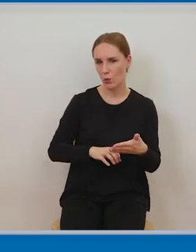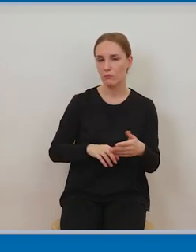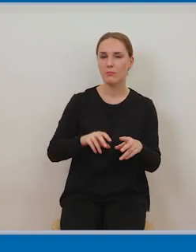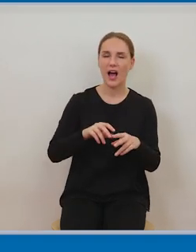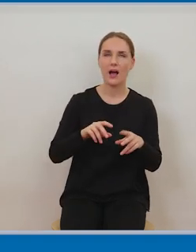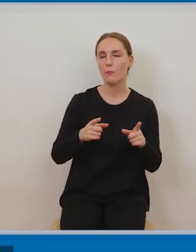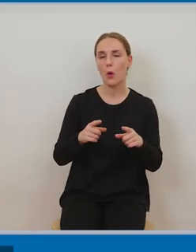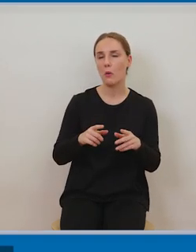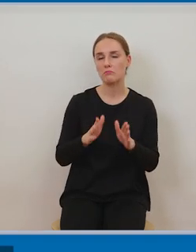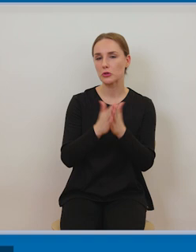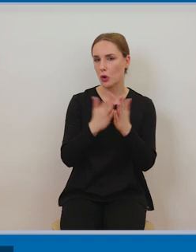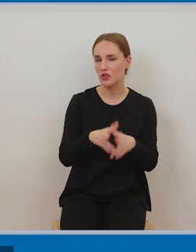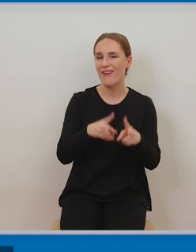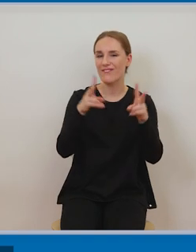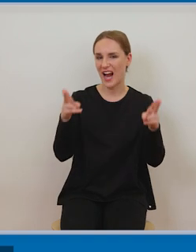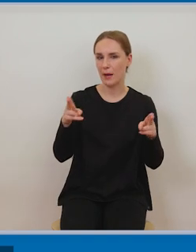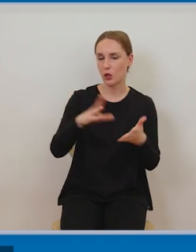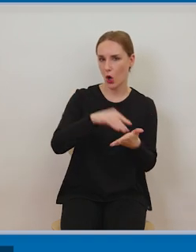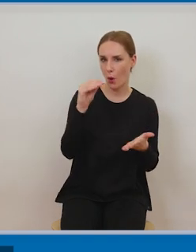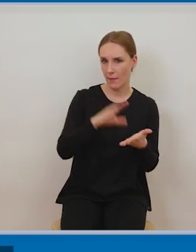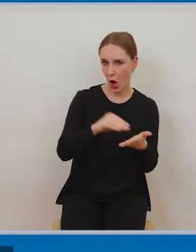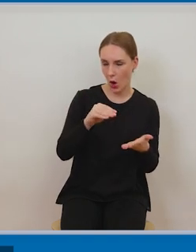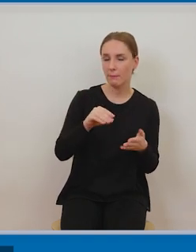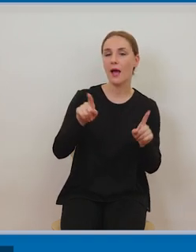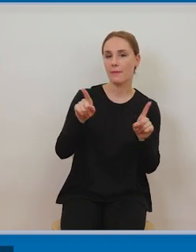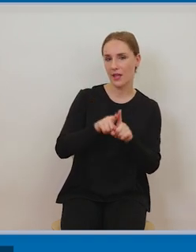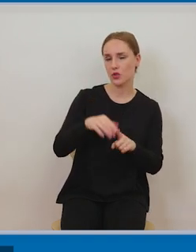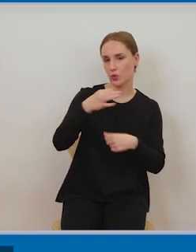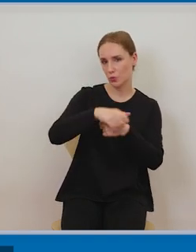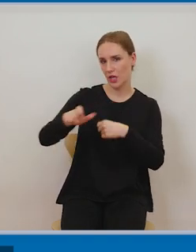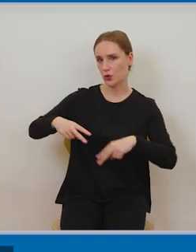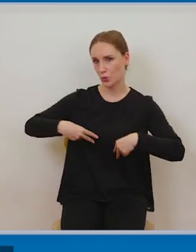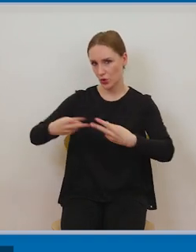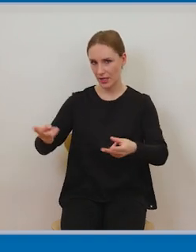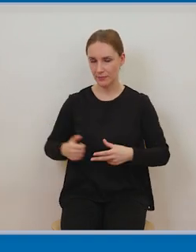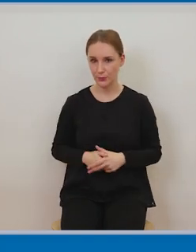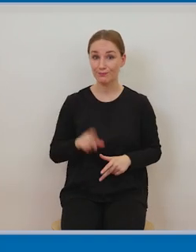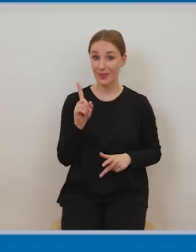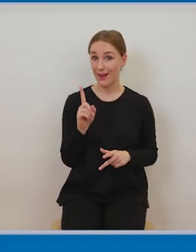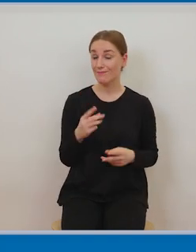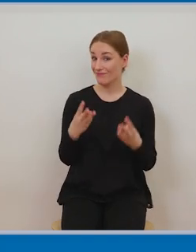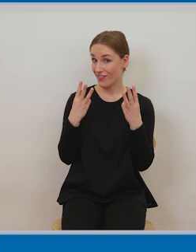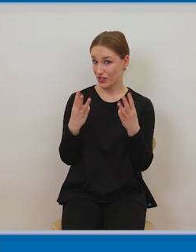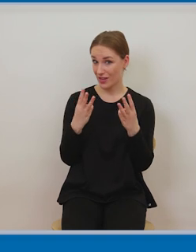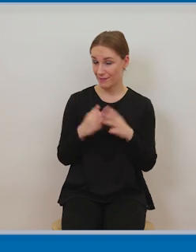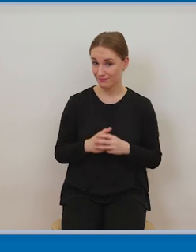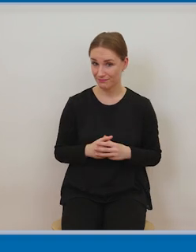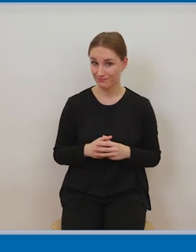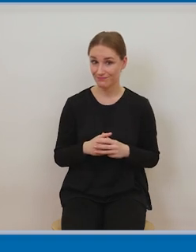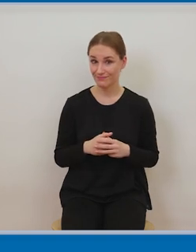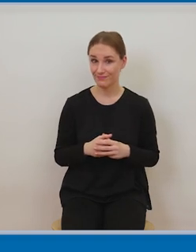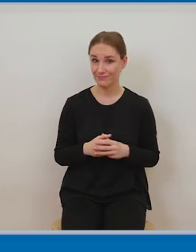pośrednictwem bezpiecznego środowiska elektronicznego dostępnego dla studentów danej placówki edukacyjnej pod tym może dosyć takim